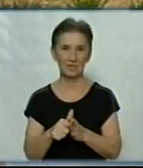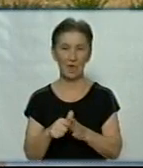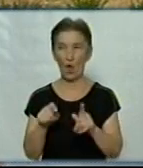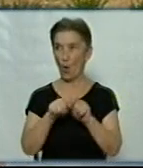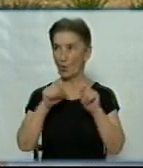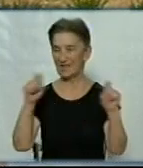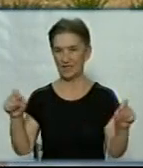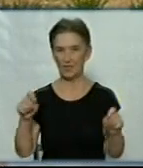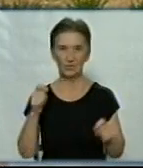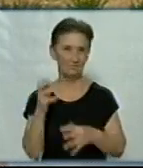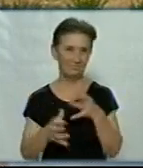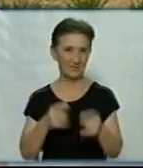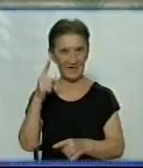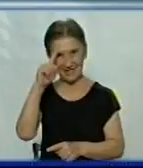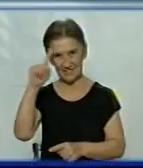країну знань,